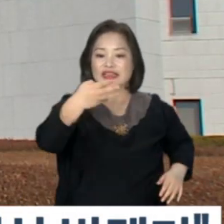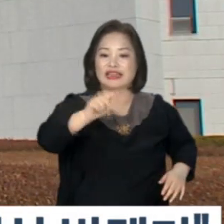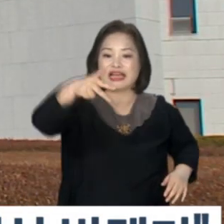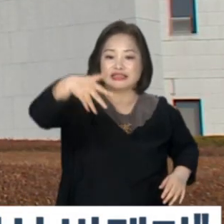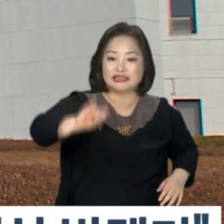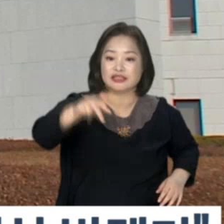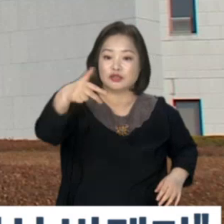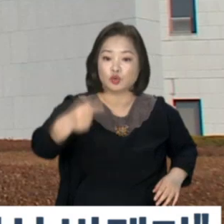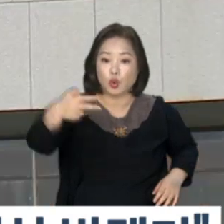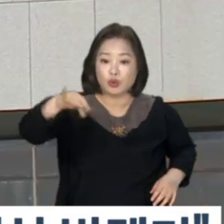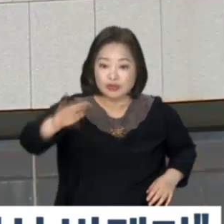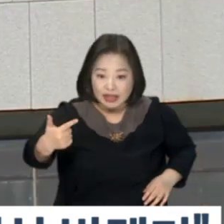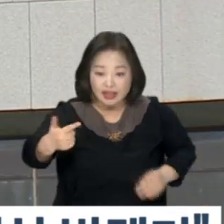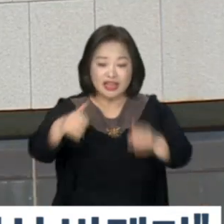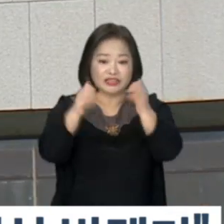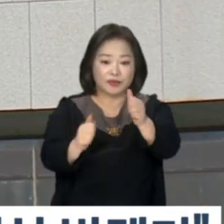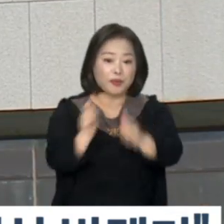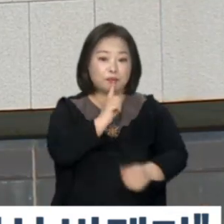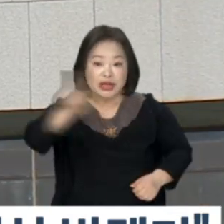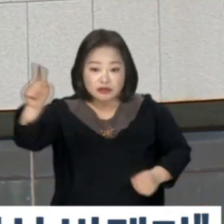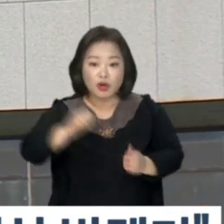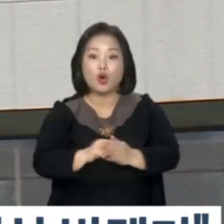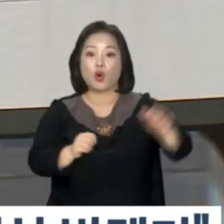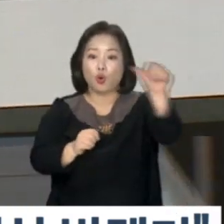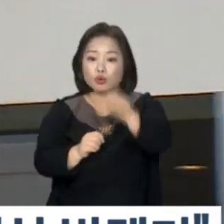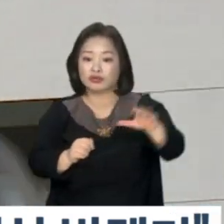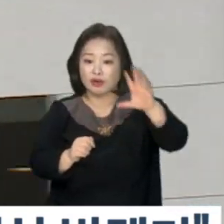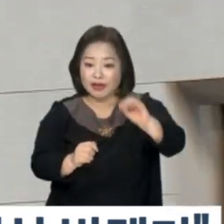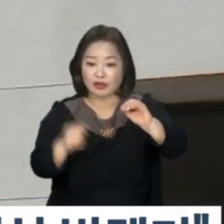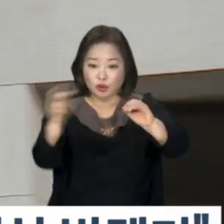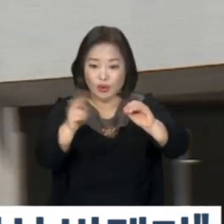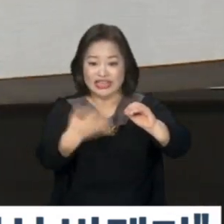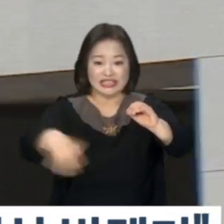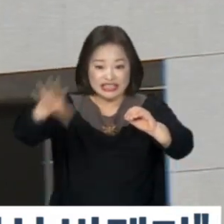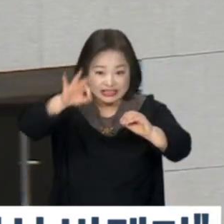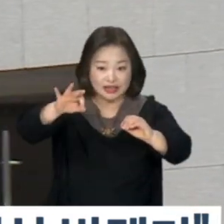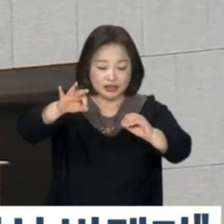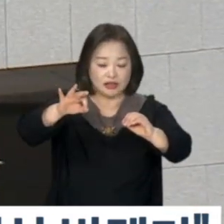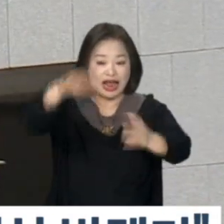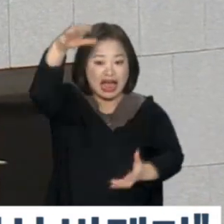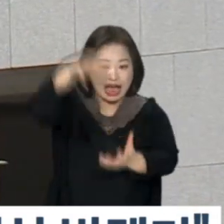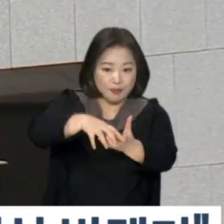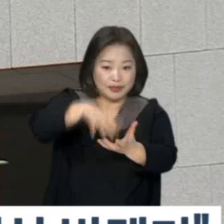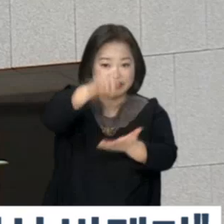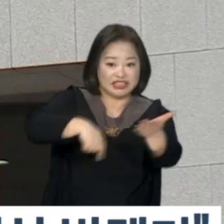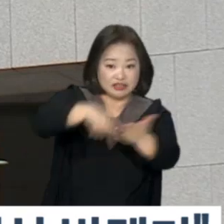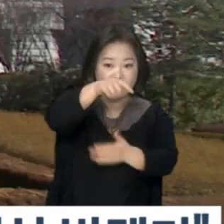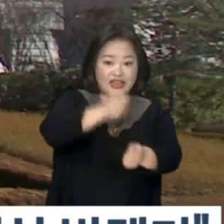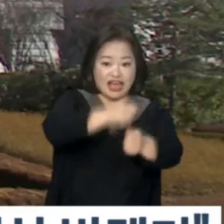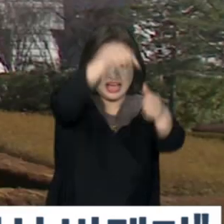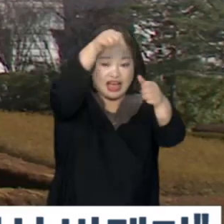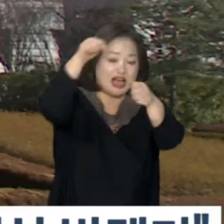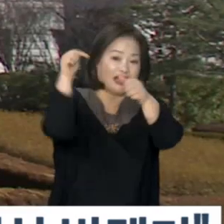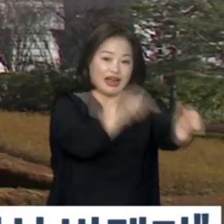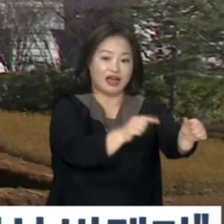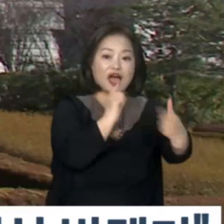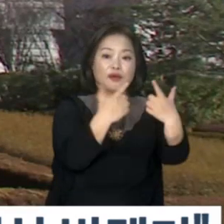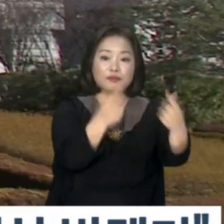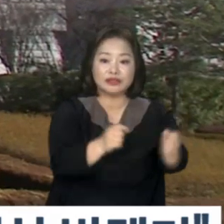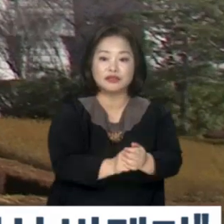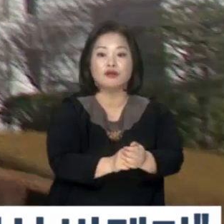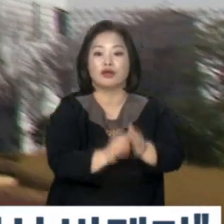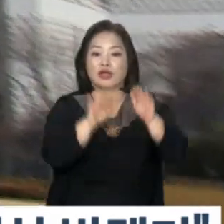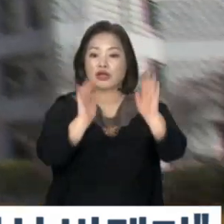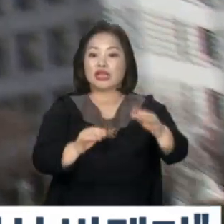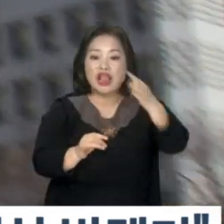낸 손해배상 청구 소송에서 5천만 원과 지연 이자를 배상하라고 판결했습니다. 실제 공탁금이 지급될